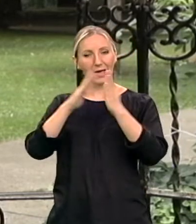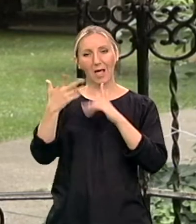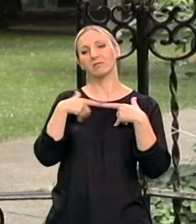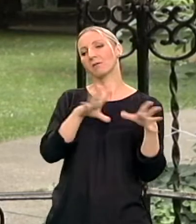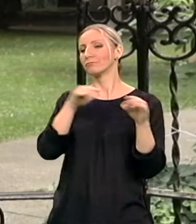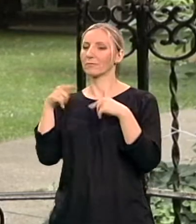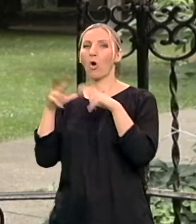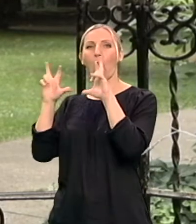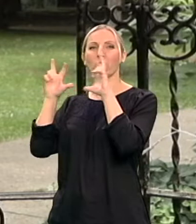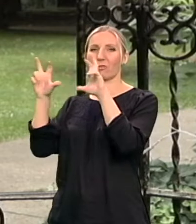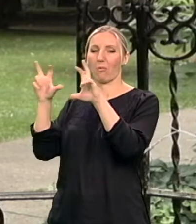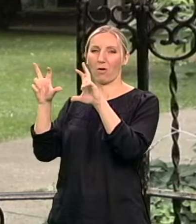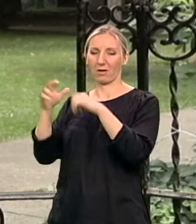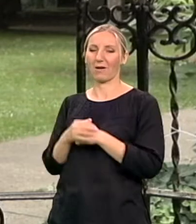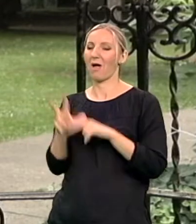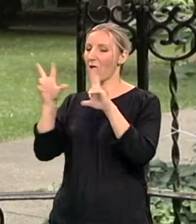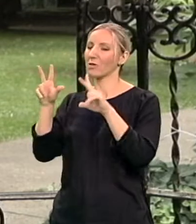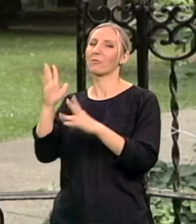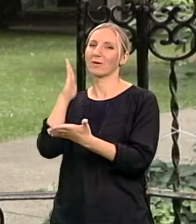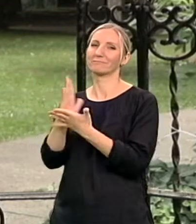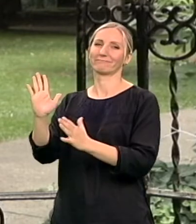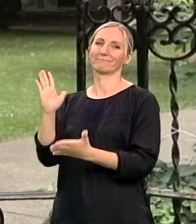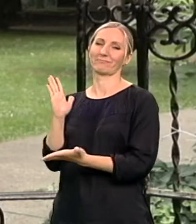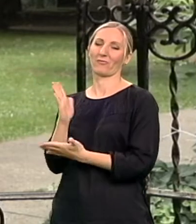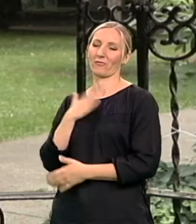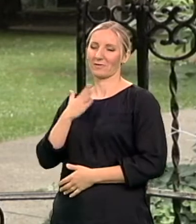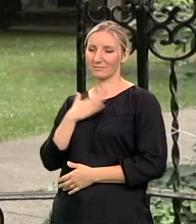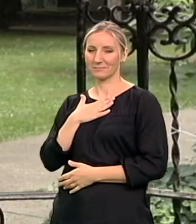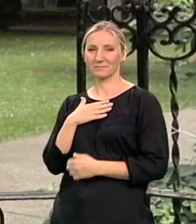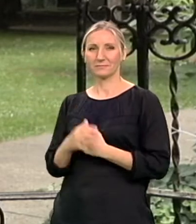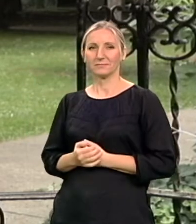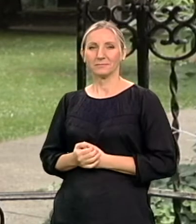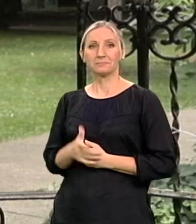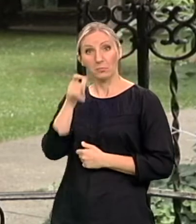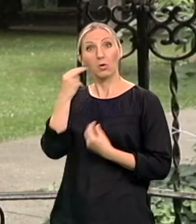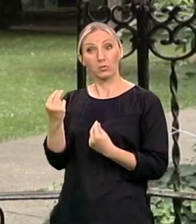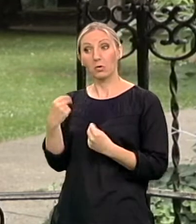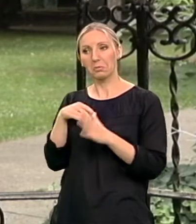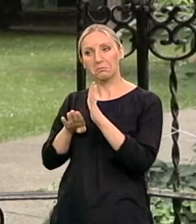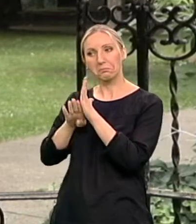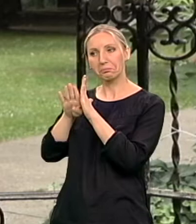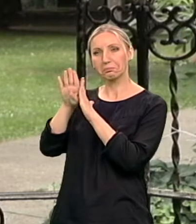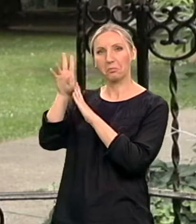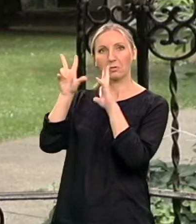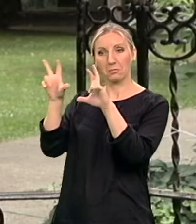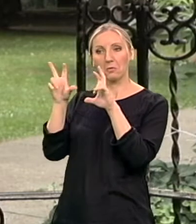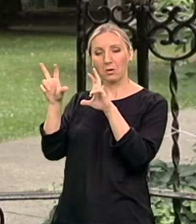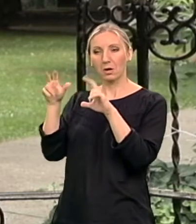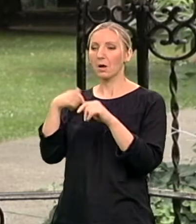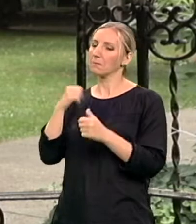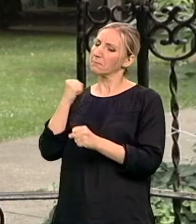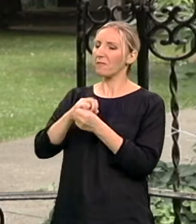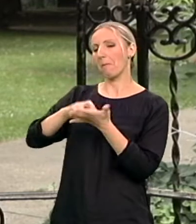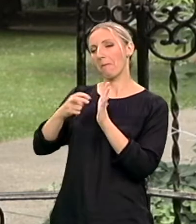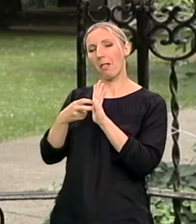prebacila na odbojku i tu, onako, pronašla sebe. I svako po išlo mi je jako dobro i napredovala sam se više i, naravno, pravila sam planove